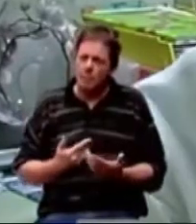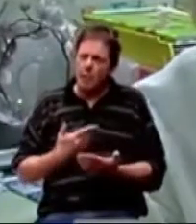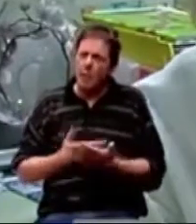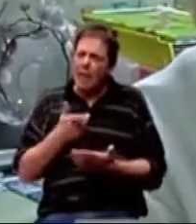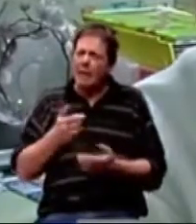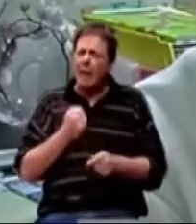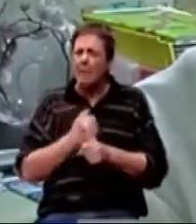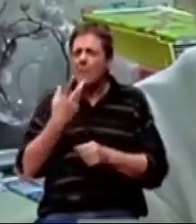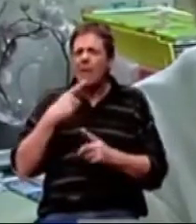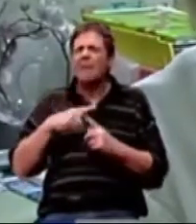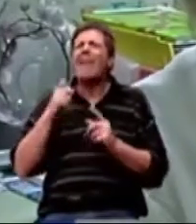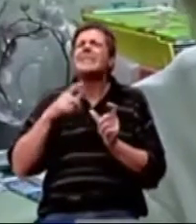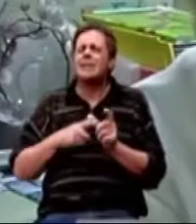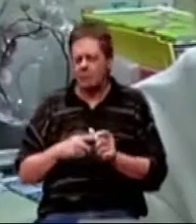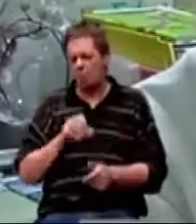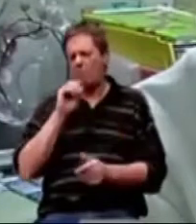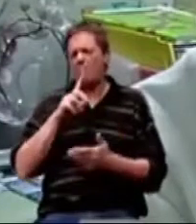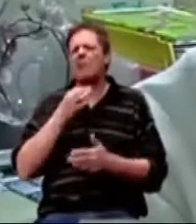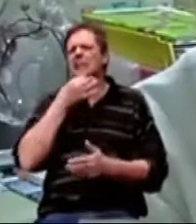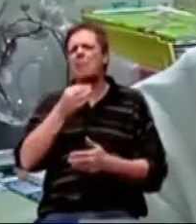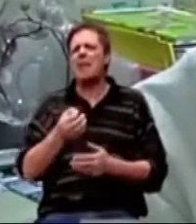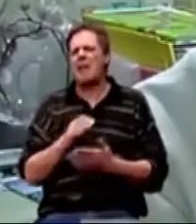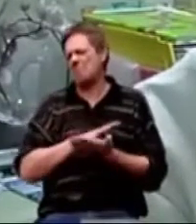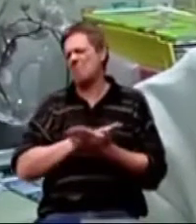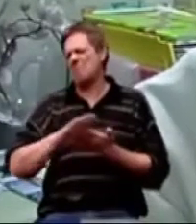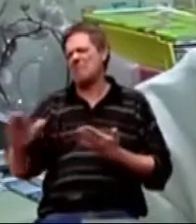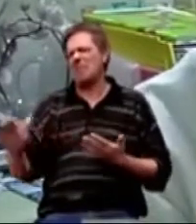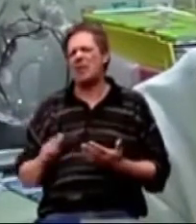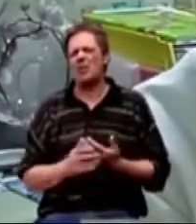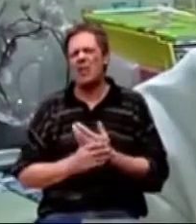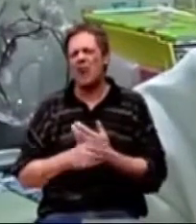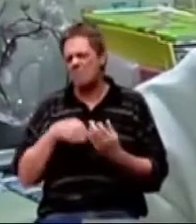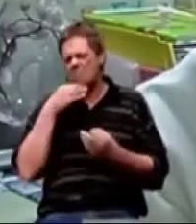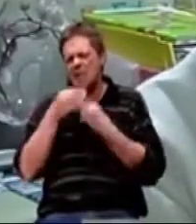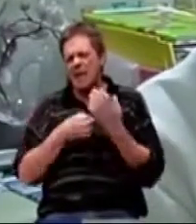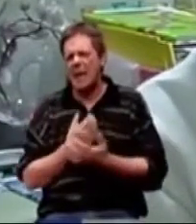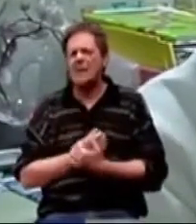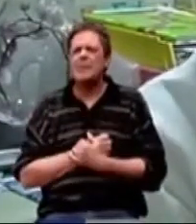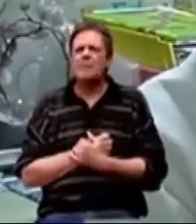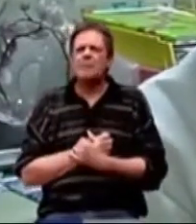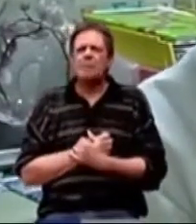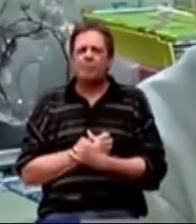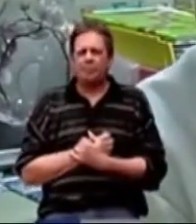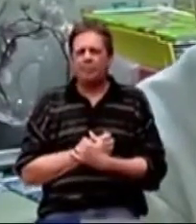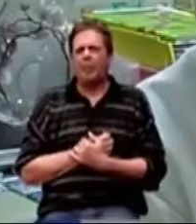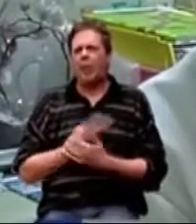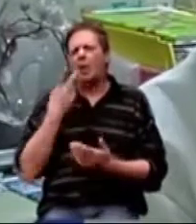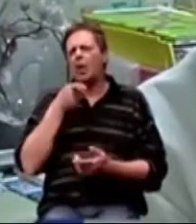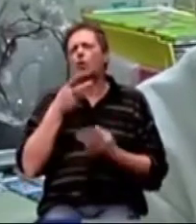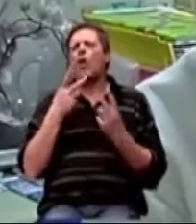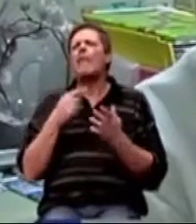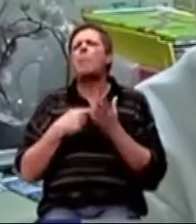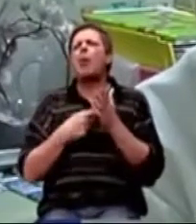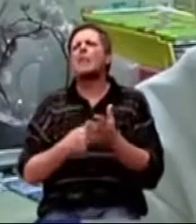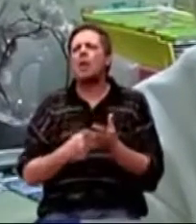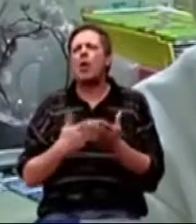jedan test koji se zove 15 pitanja vrlo jednostavni gerijativ depression skala koja mi je ono glavni pokazatelj na koju